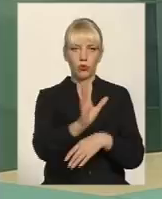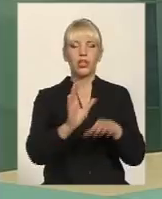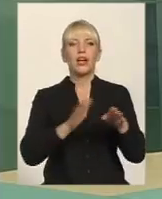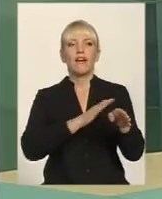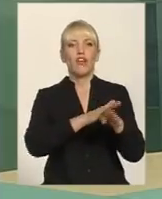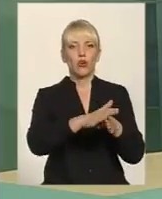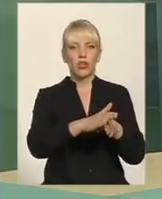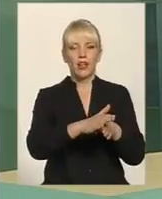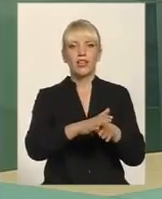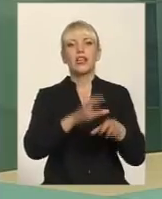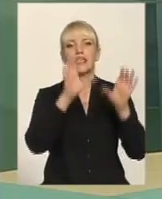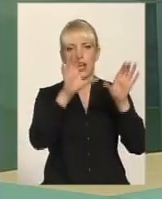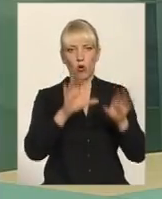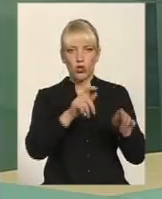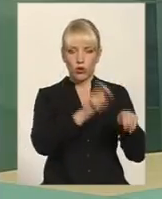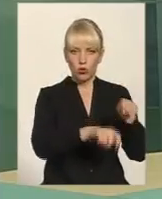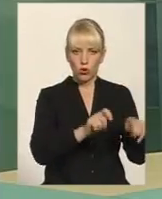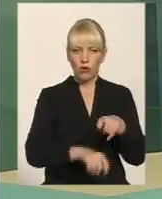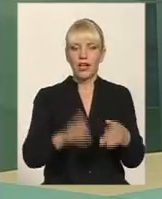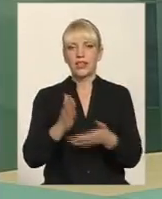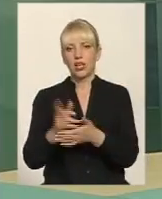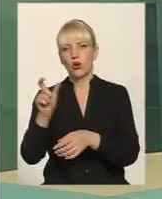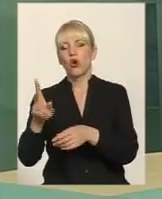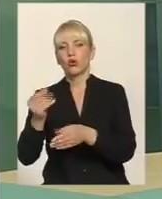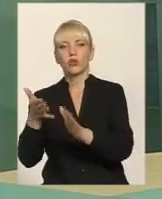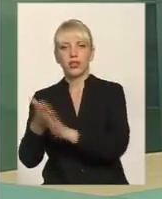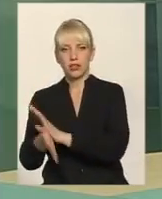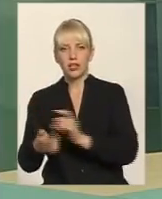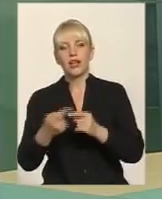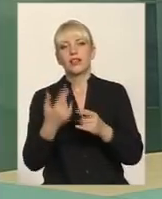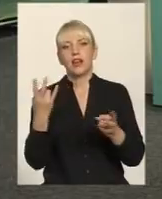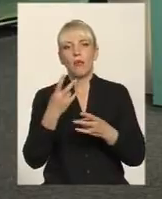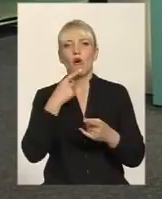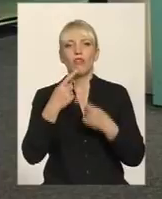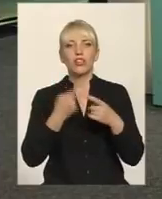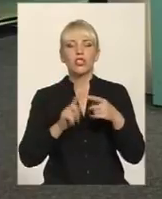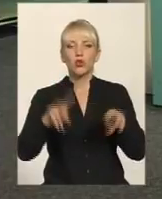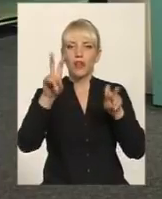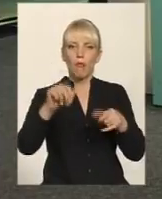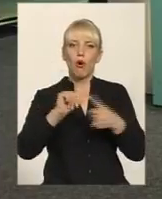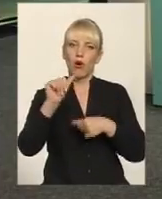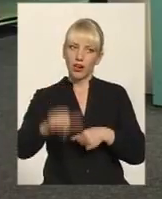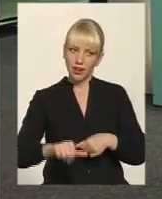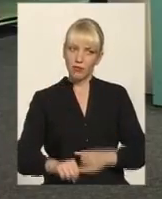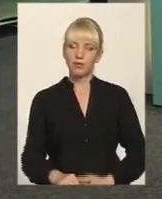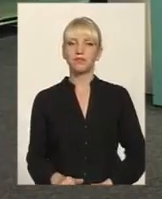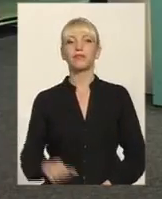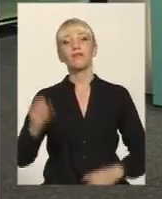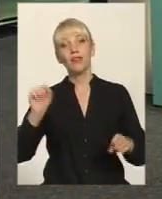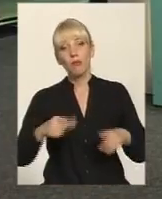законів і інших речей. Я думаю, про Конституцію треба збиратися і говорити окремо. Що ж, мабуть, це і буде